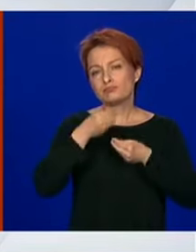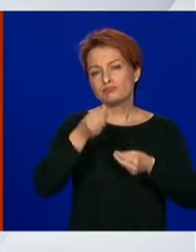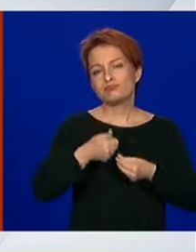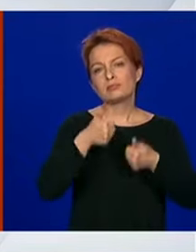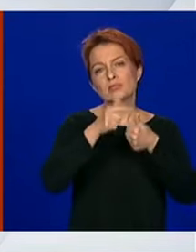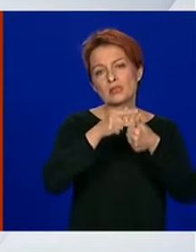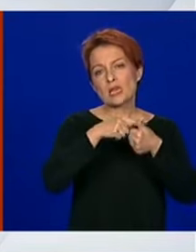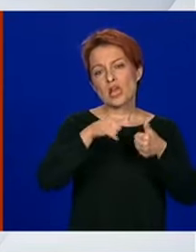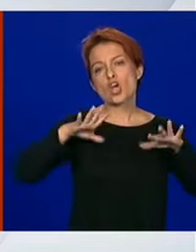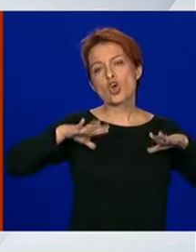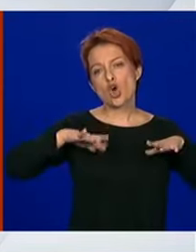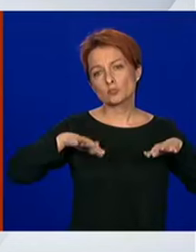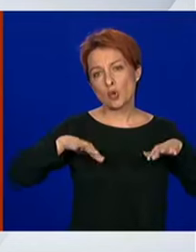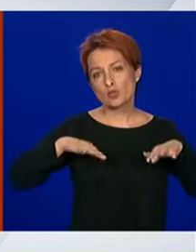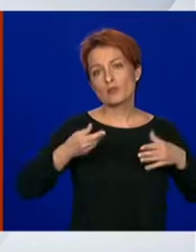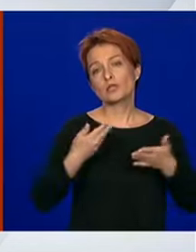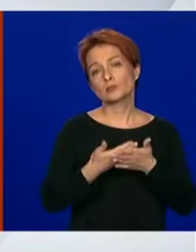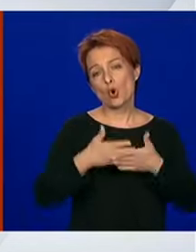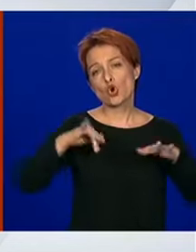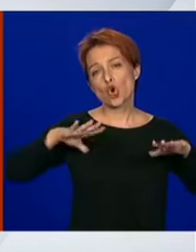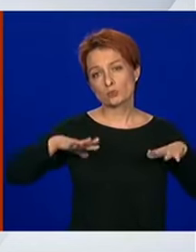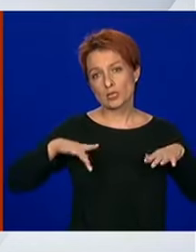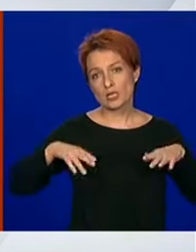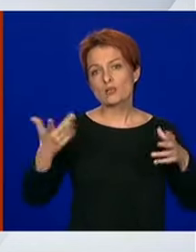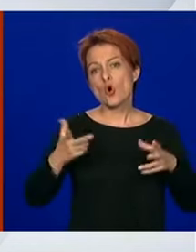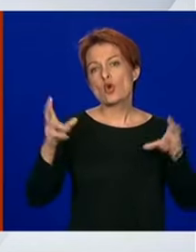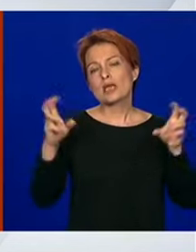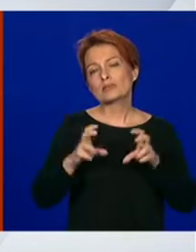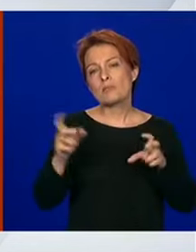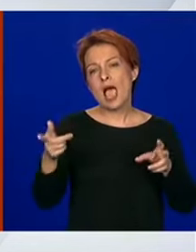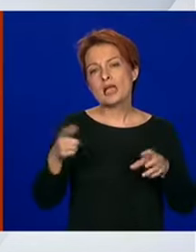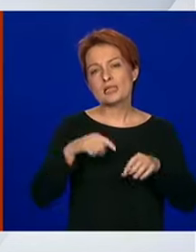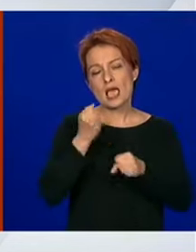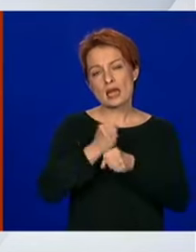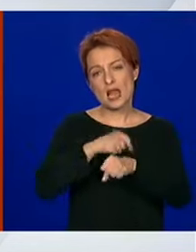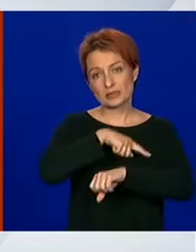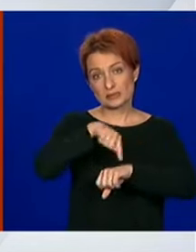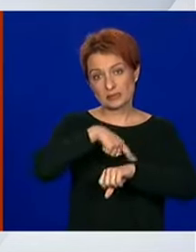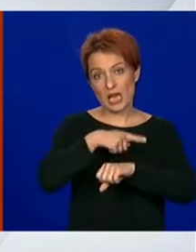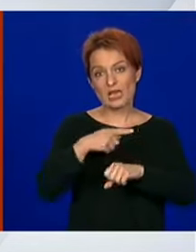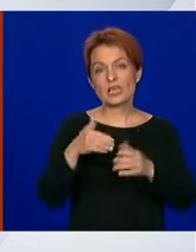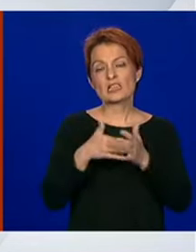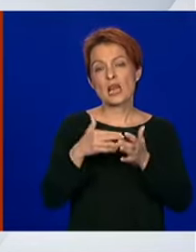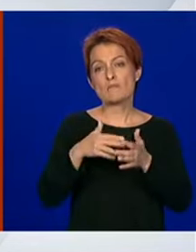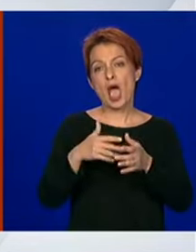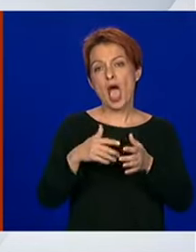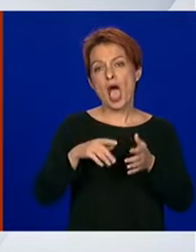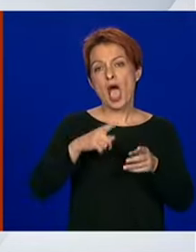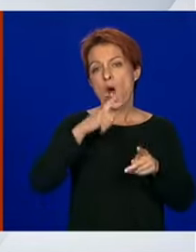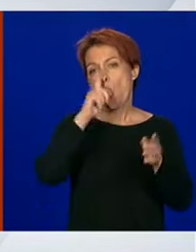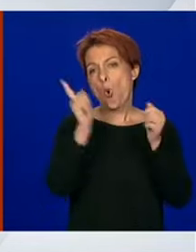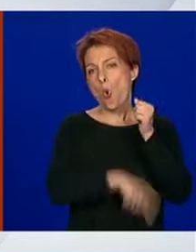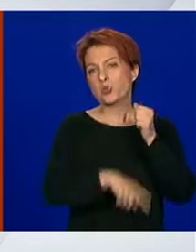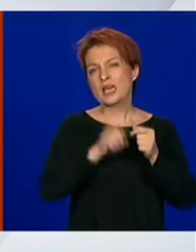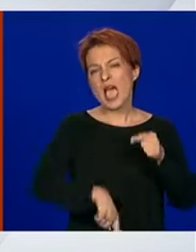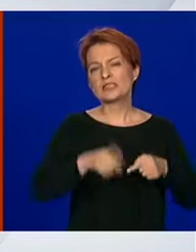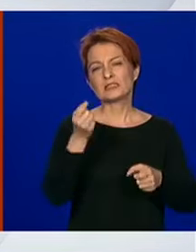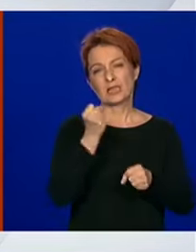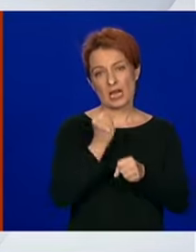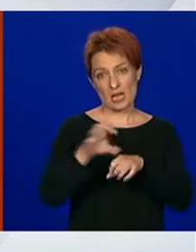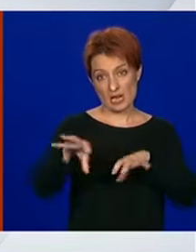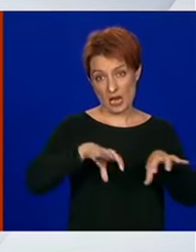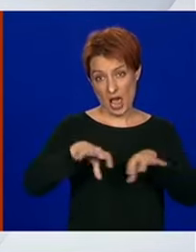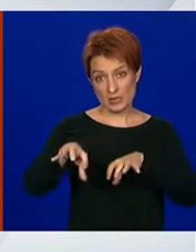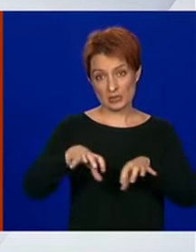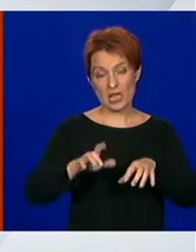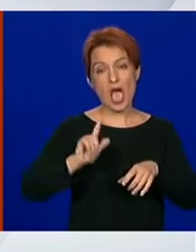gospodarski jer zbog manjih obujma radnih sati kažu da će morati otpuštati radnike, a drugo pitaju se da